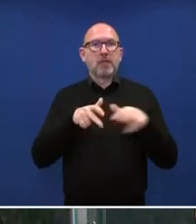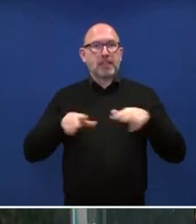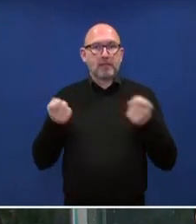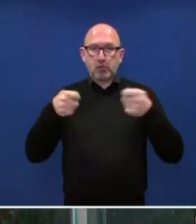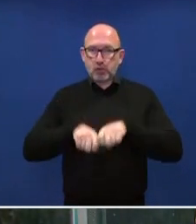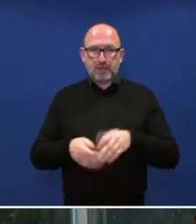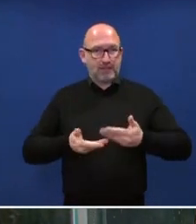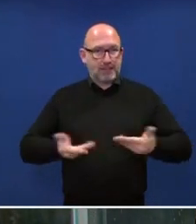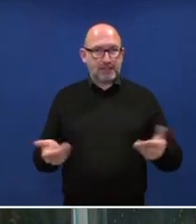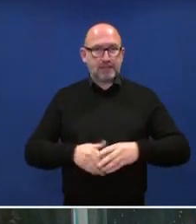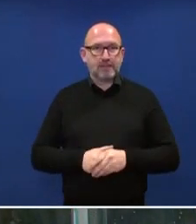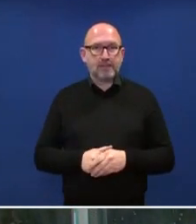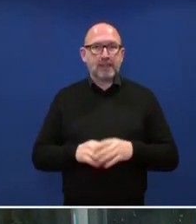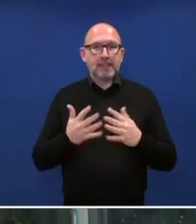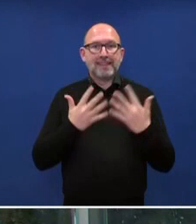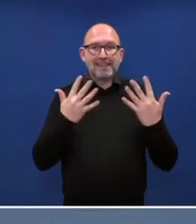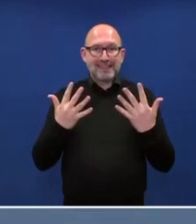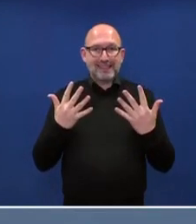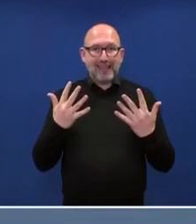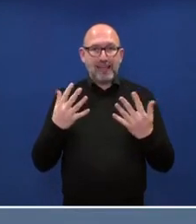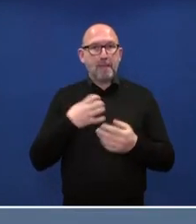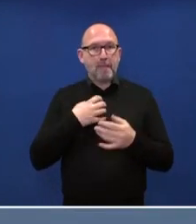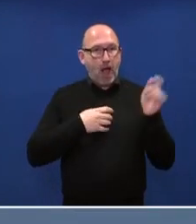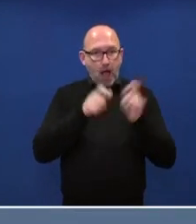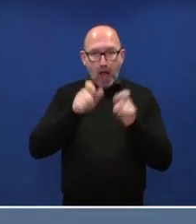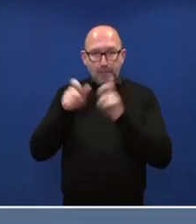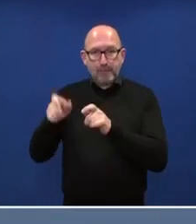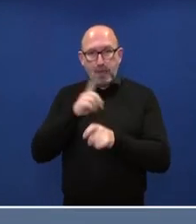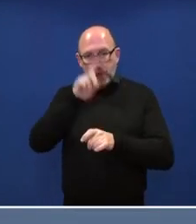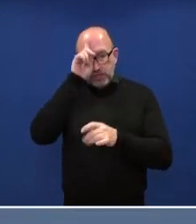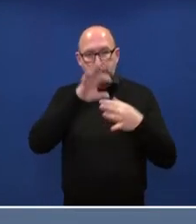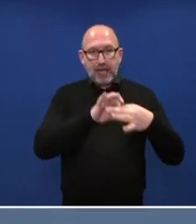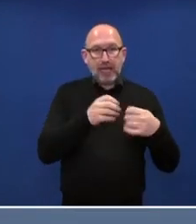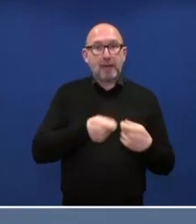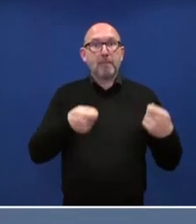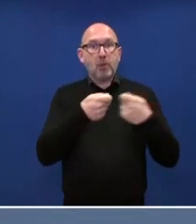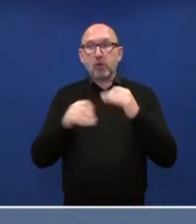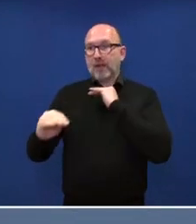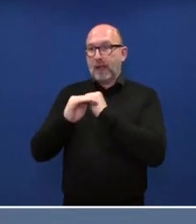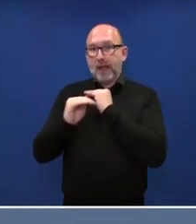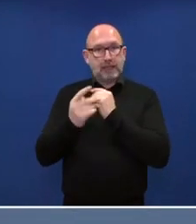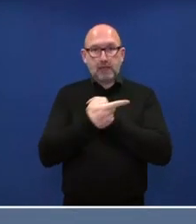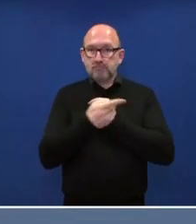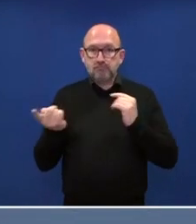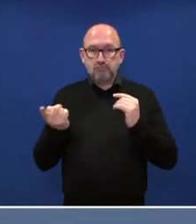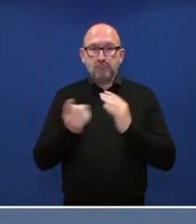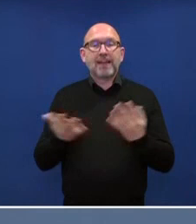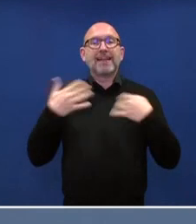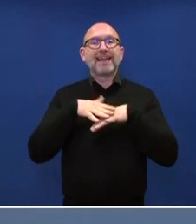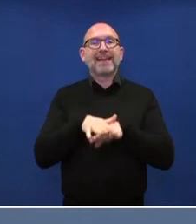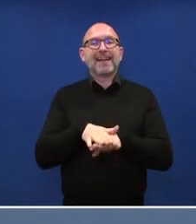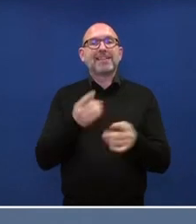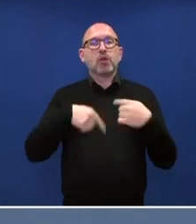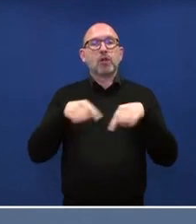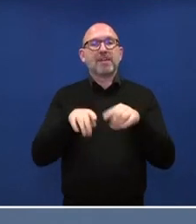beschlossen, sich mit bis zu zehn Beamtinnen und Beamten der Polizei, des Bundes und der Länder an der integrierten Mission